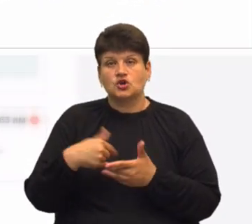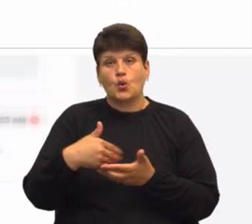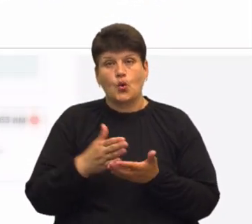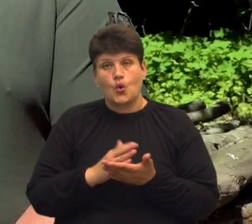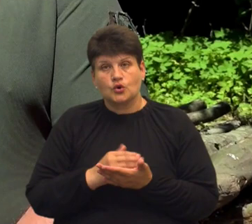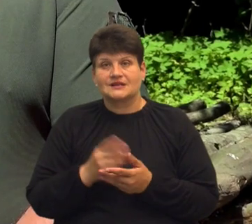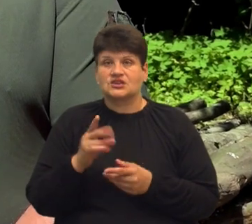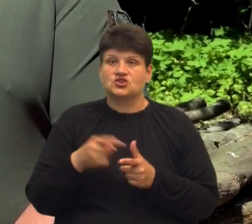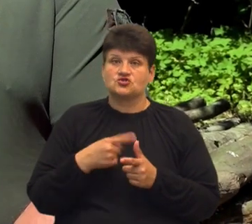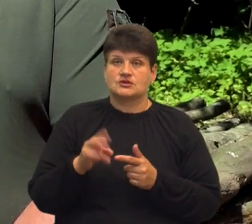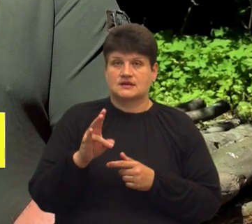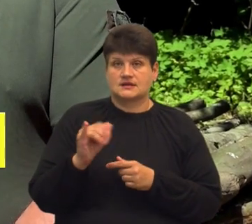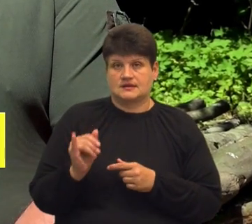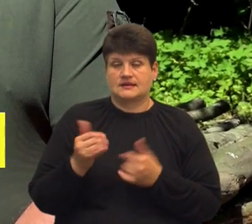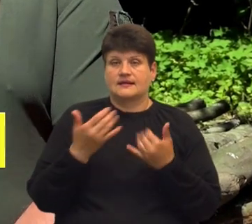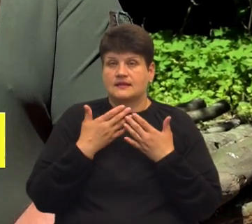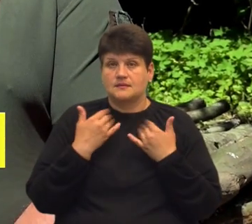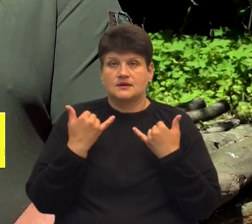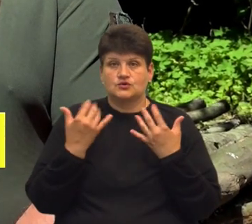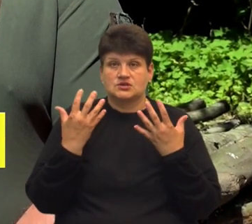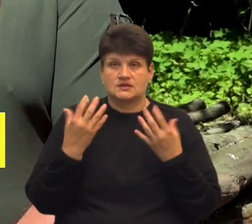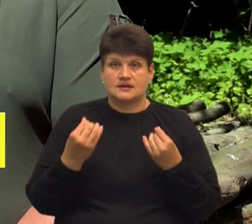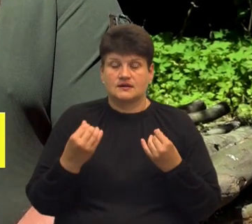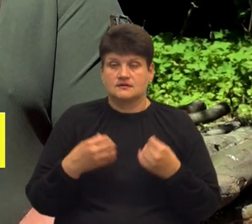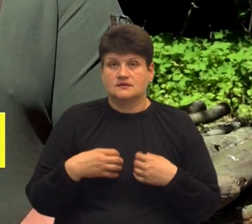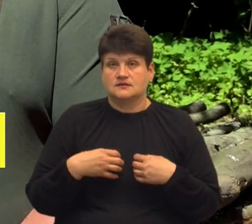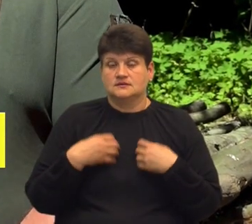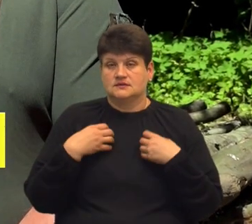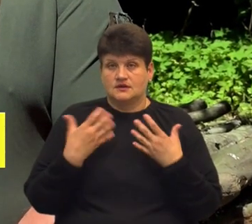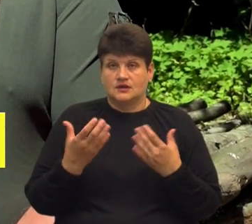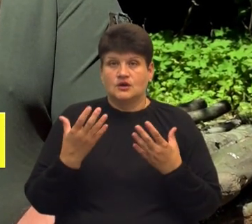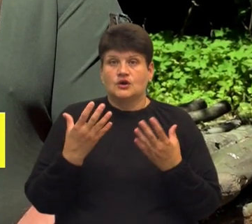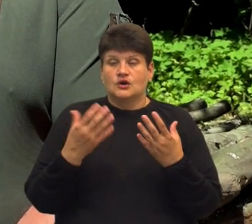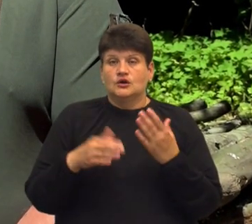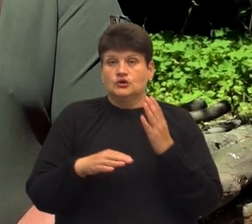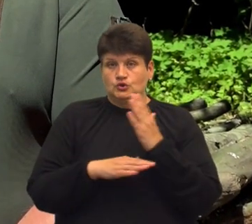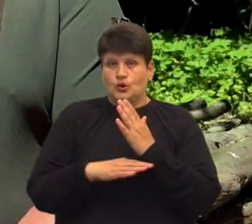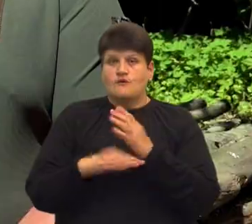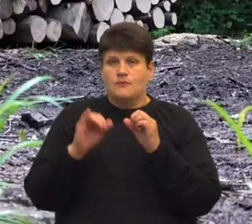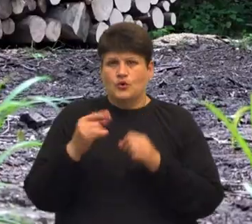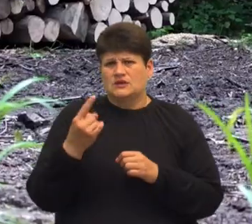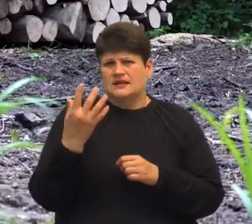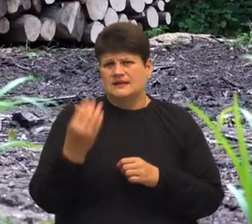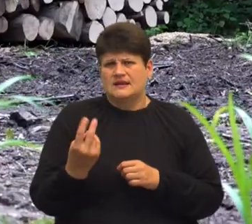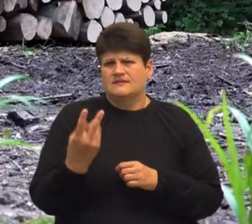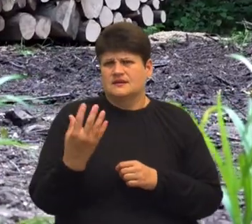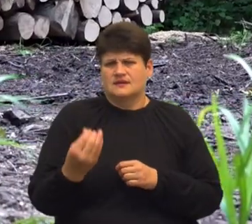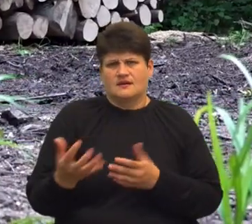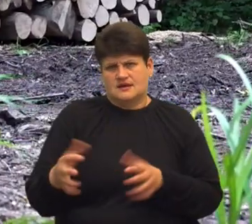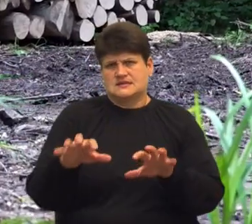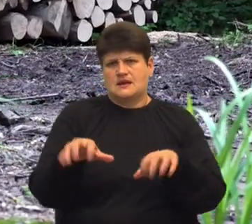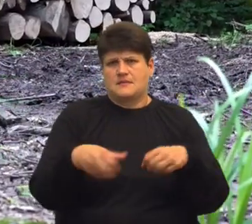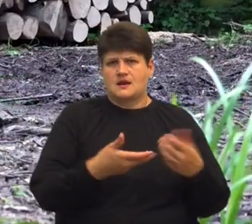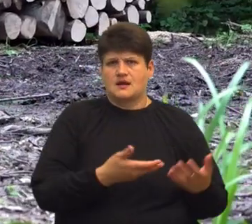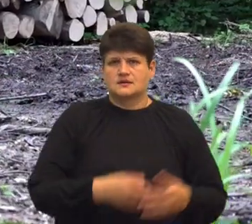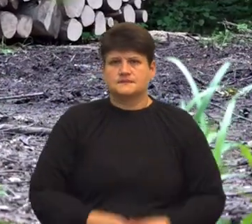чи ні. Немає на сьогоднішній день азіотажу. Дрова можна за день-два і вже забирати. Богдана Савицька,